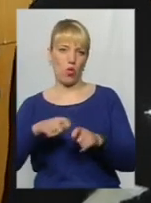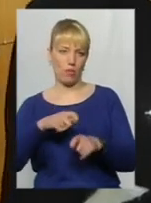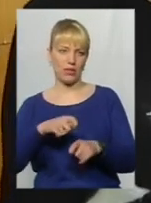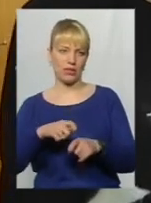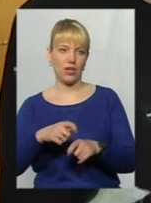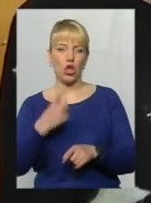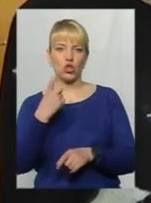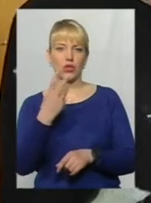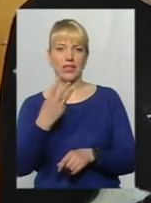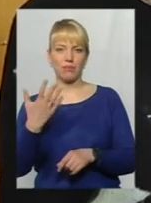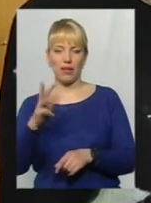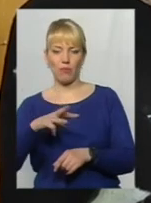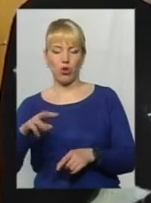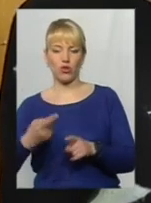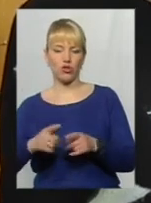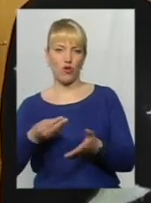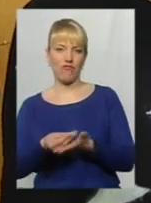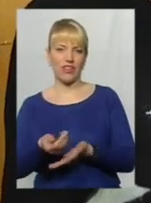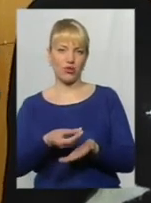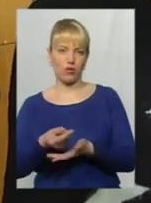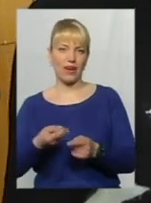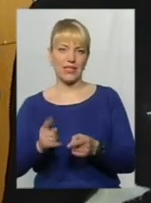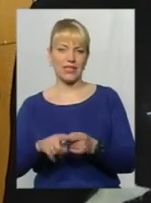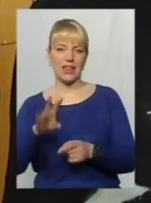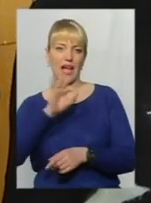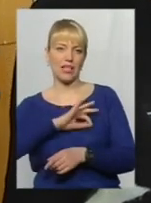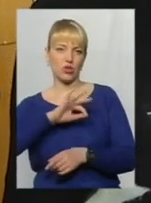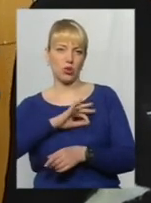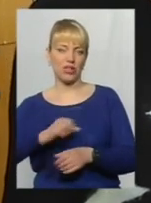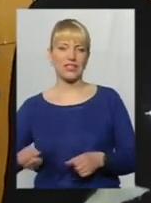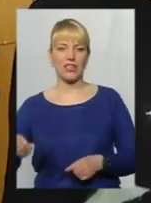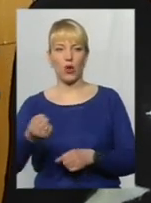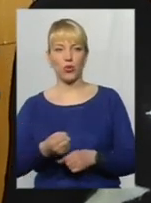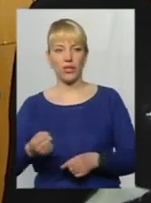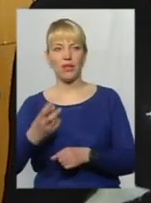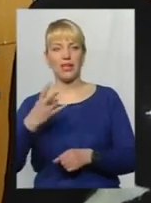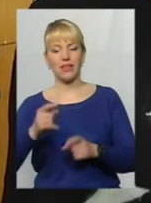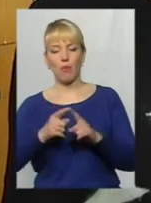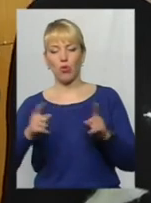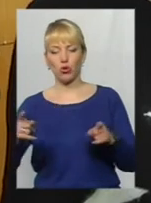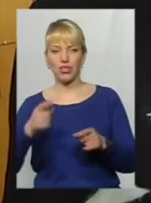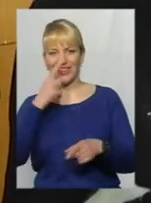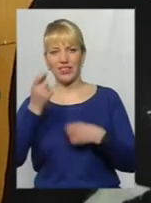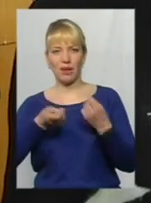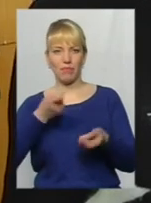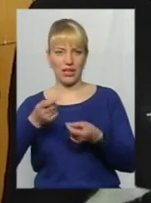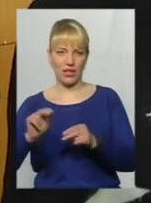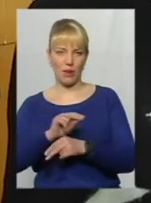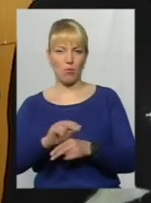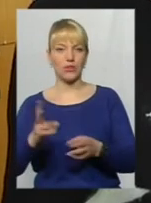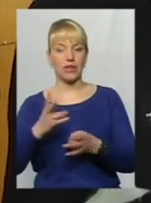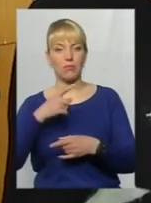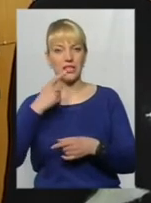135 мільйонів із цього фінансування – це на експлуатаційне утримання та на поточний дрібний ремонт. Необхідно